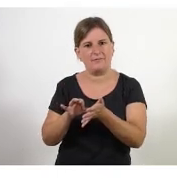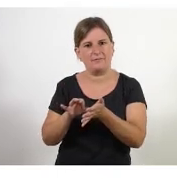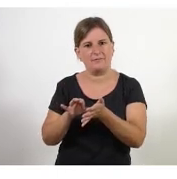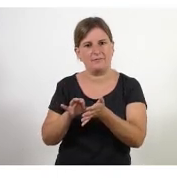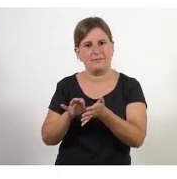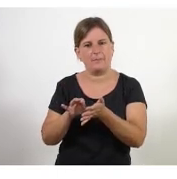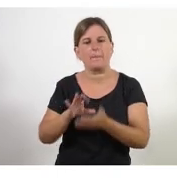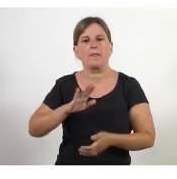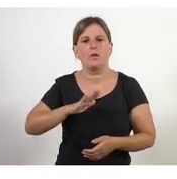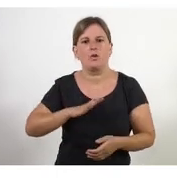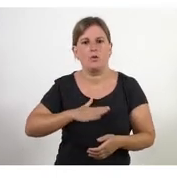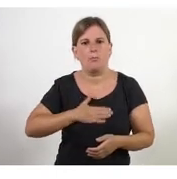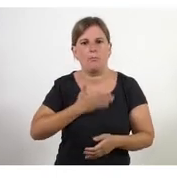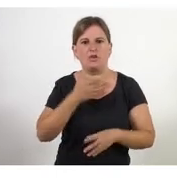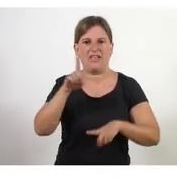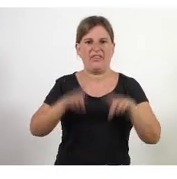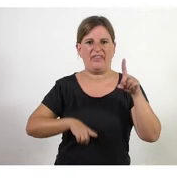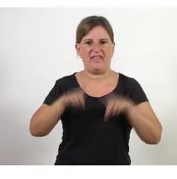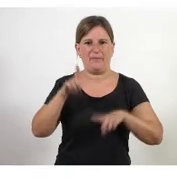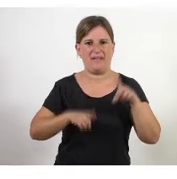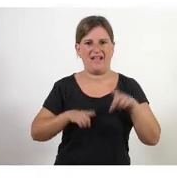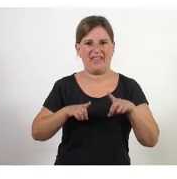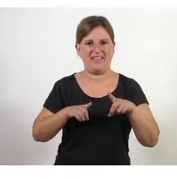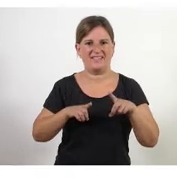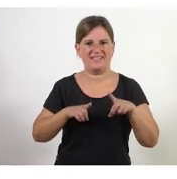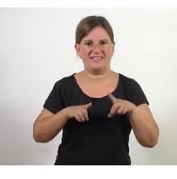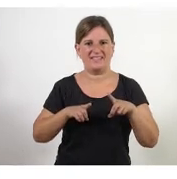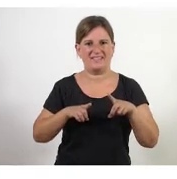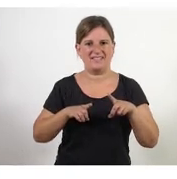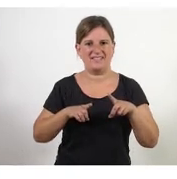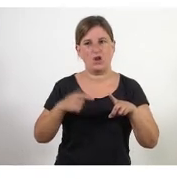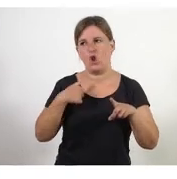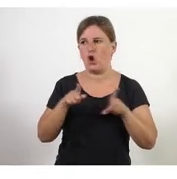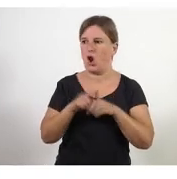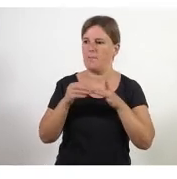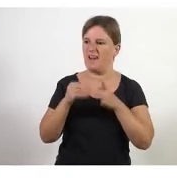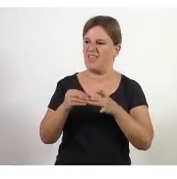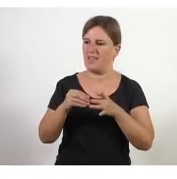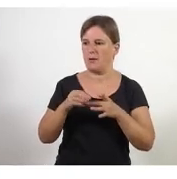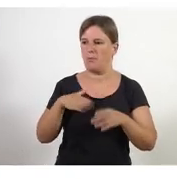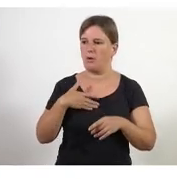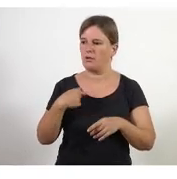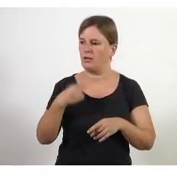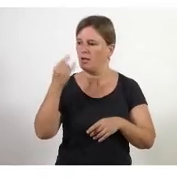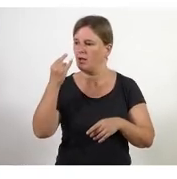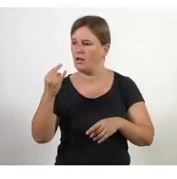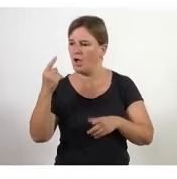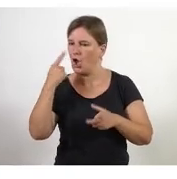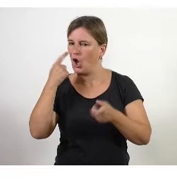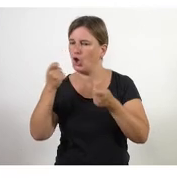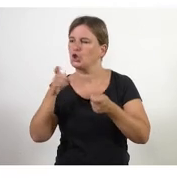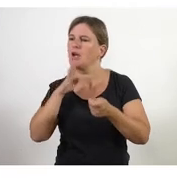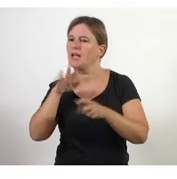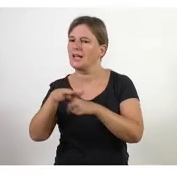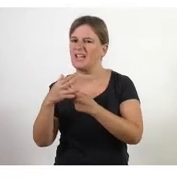pot tindre la temptació de voler controlar el que està passant i el que està passant no